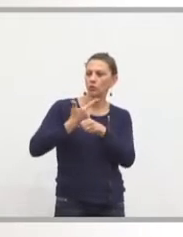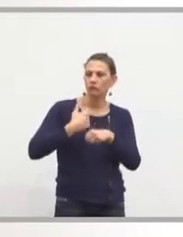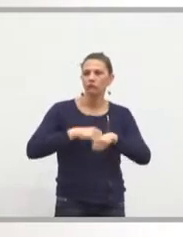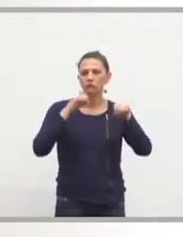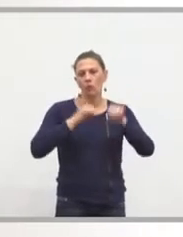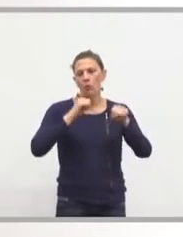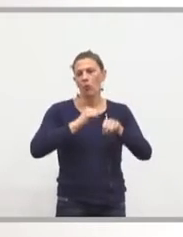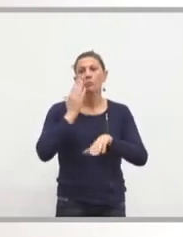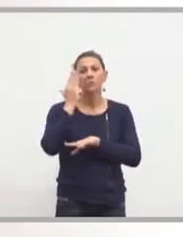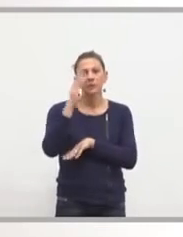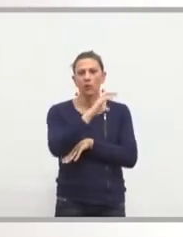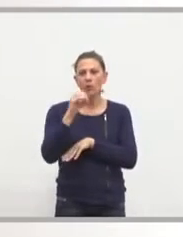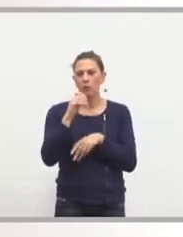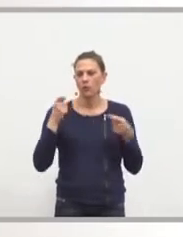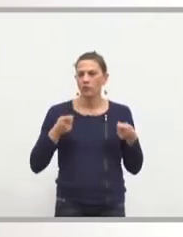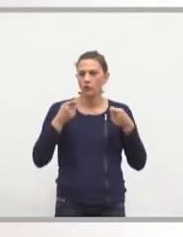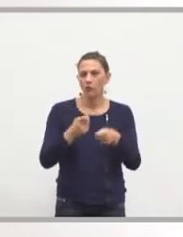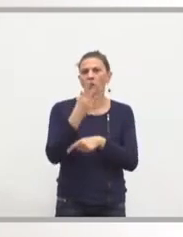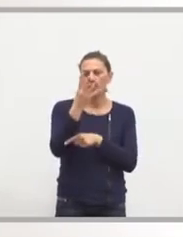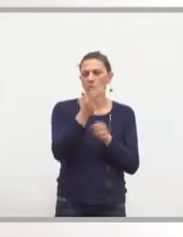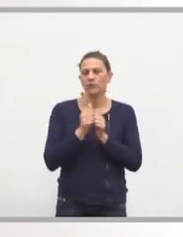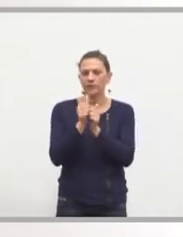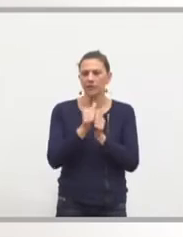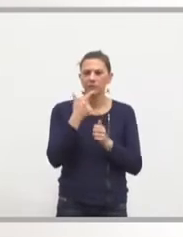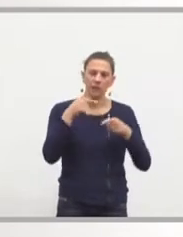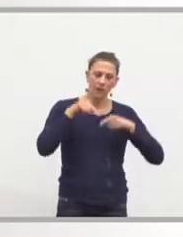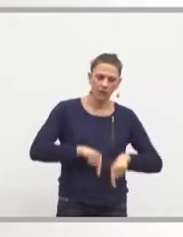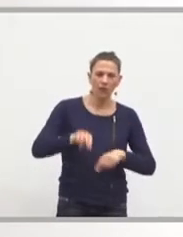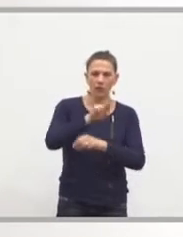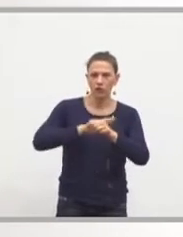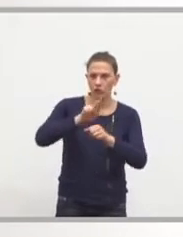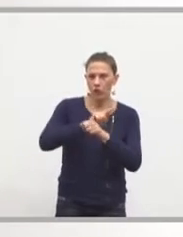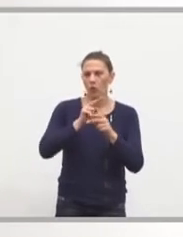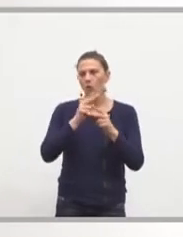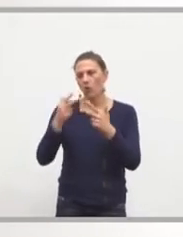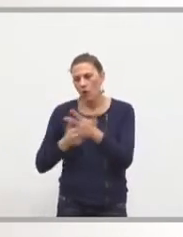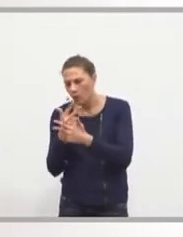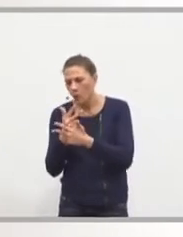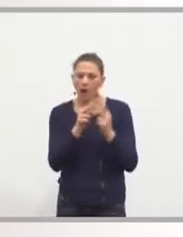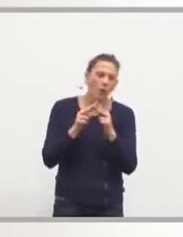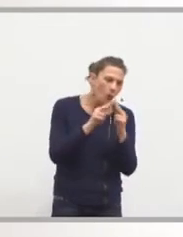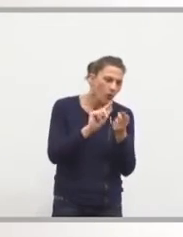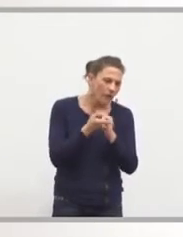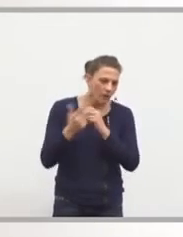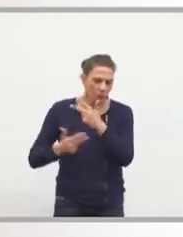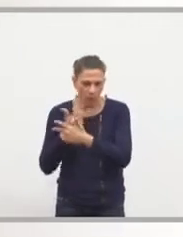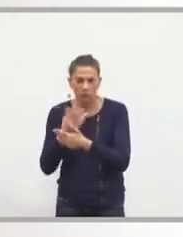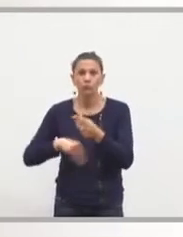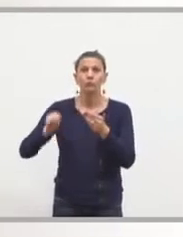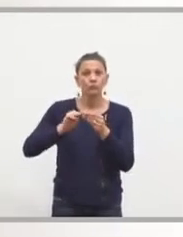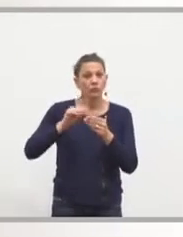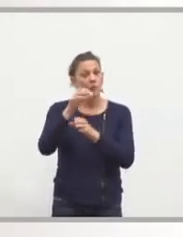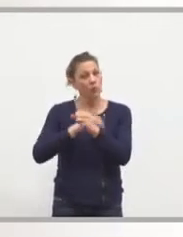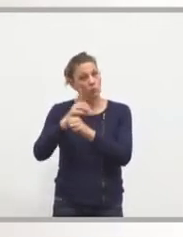co-financement des quatre collectivités. Bien sûr. L'État, la région, l'agglo devenue métropole et le département. Alors,